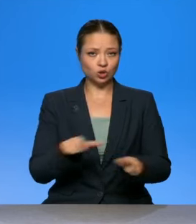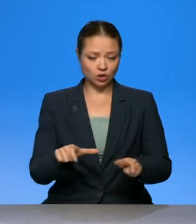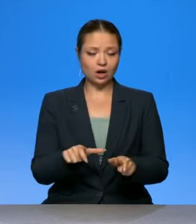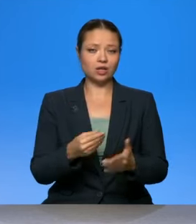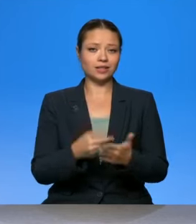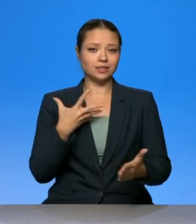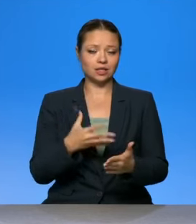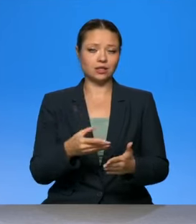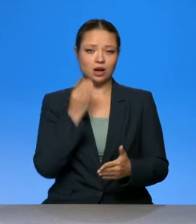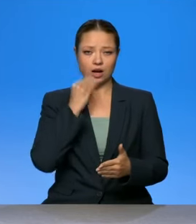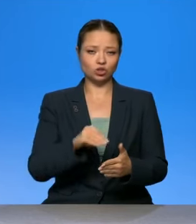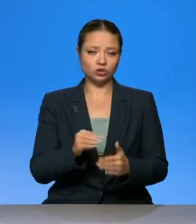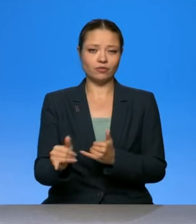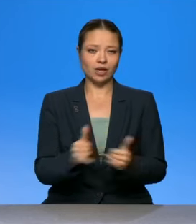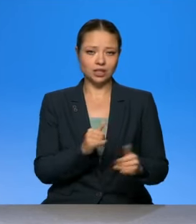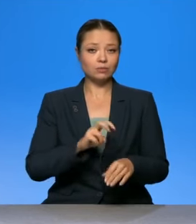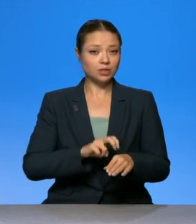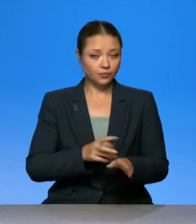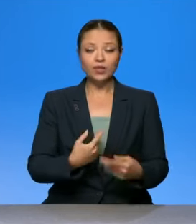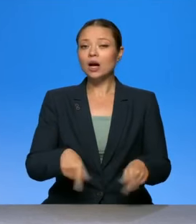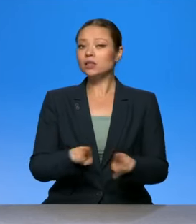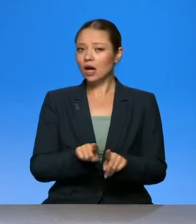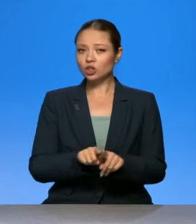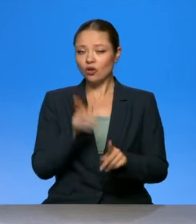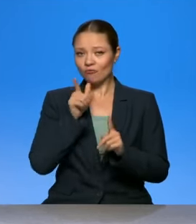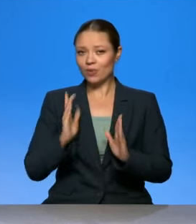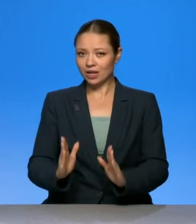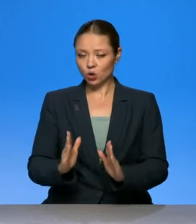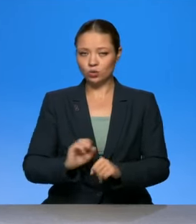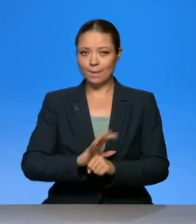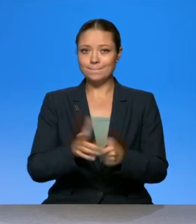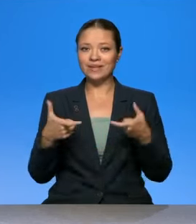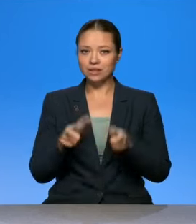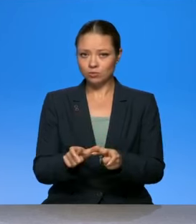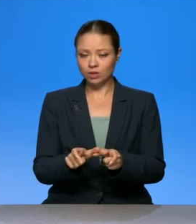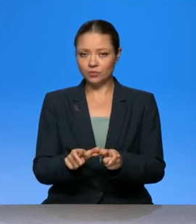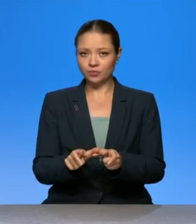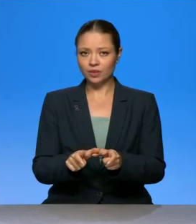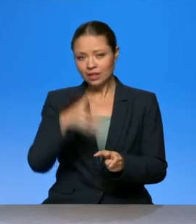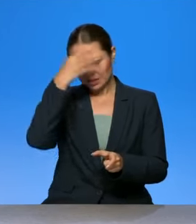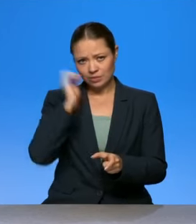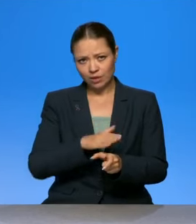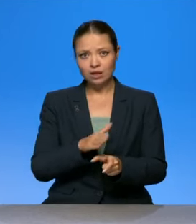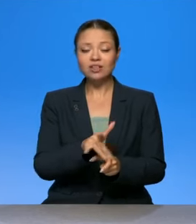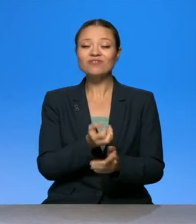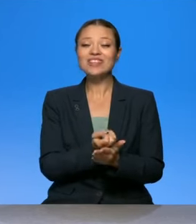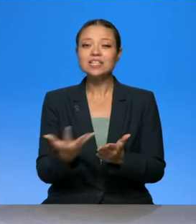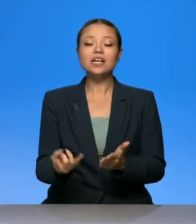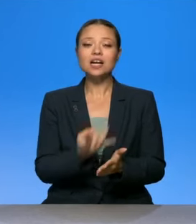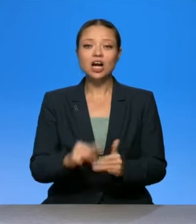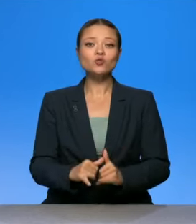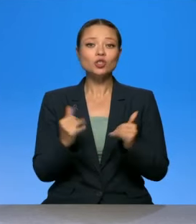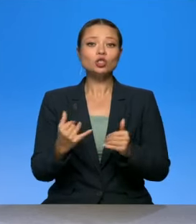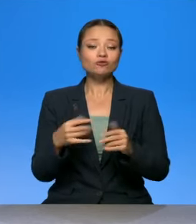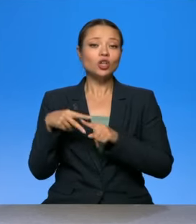медицинских услуг, так они в период пандемии, несмотря на многократно увеличившуюся на систему нагрузки,